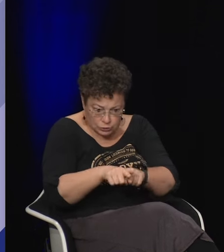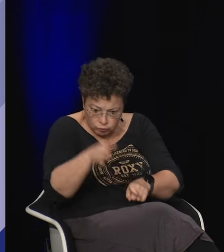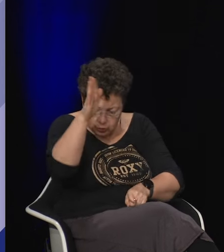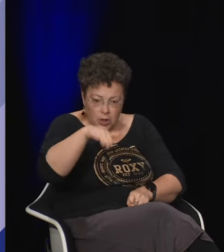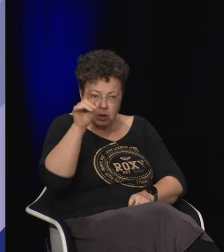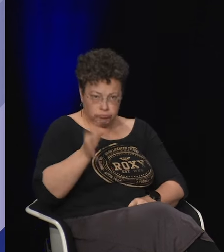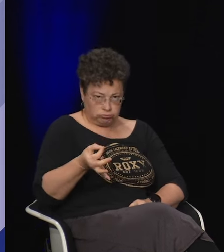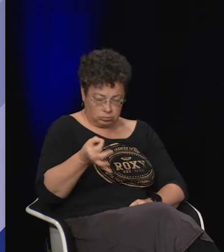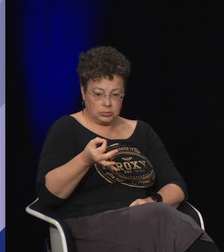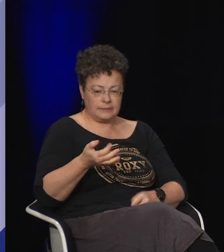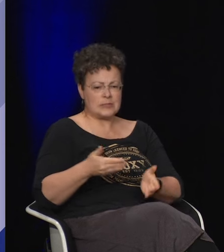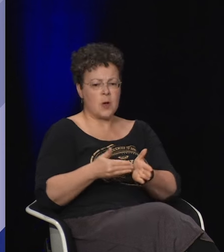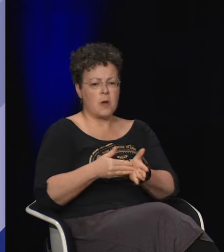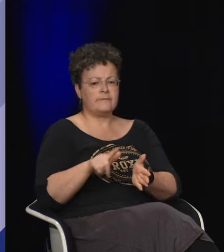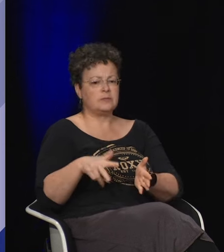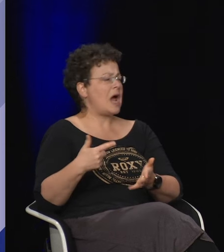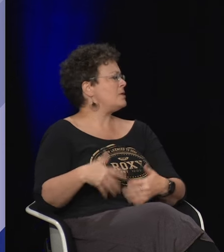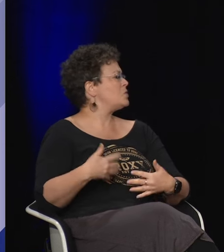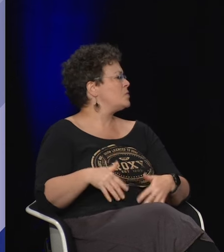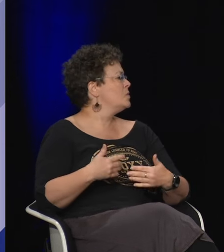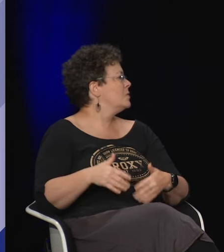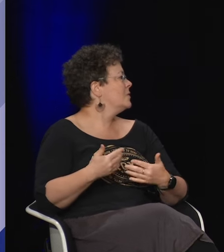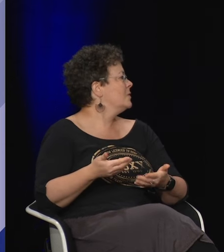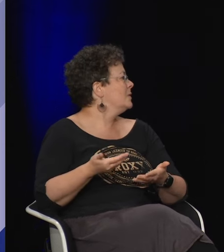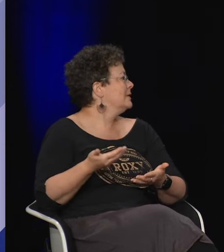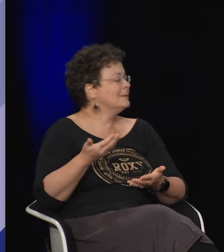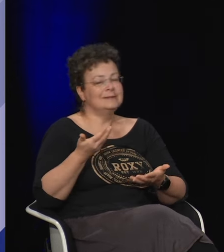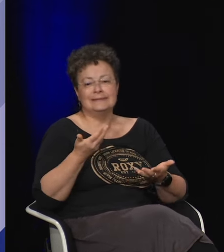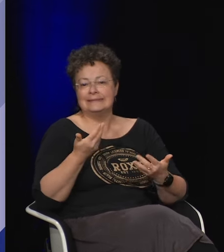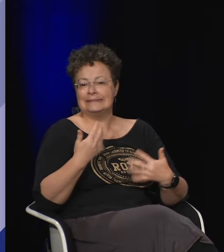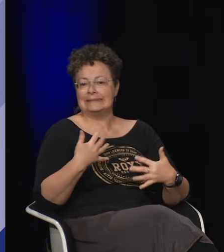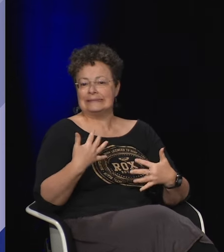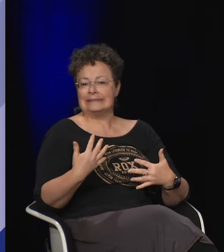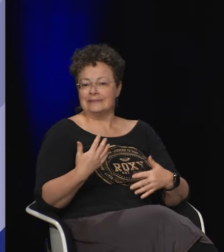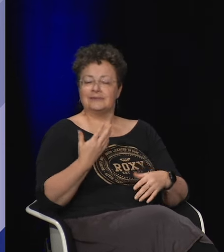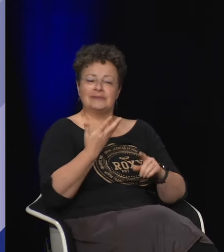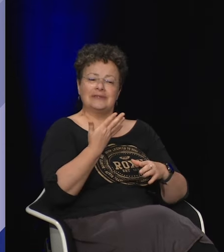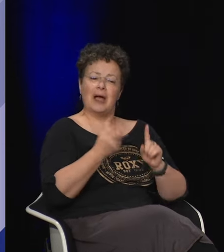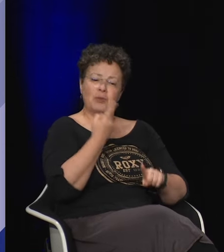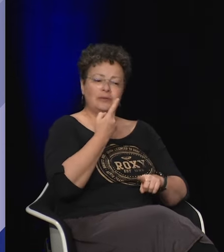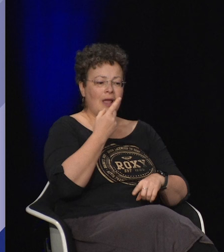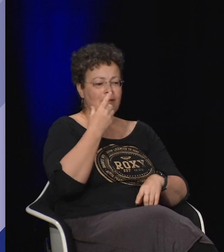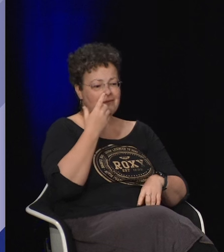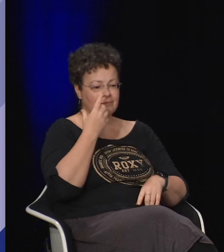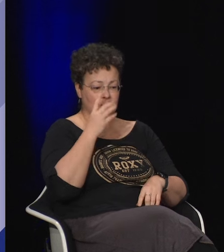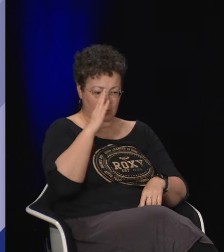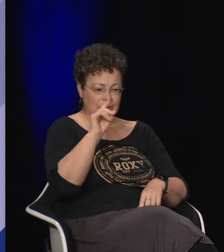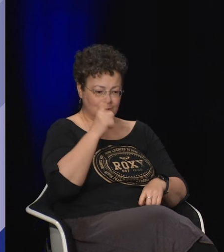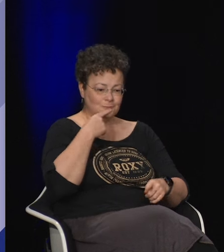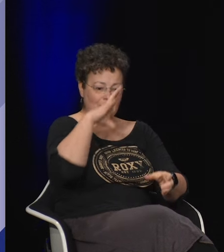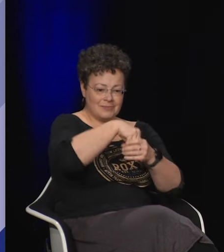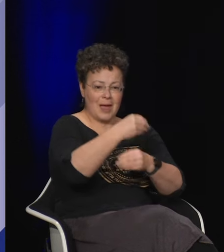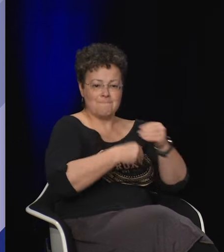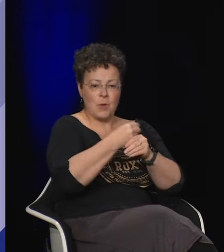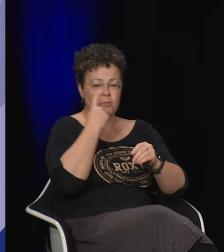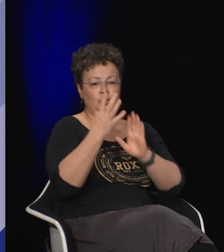entendantes et moi je leur dis que oui eux-mêmes plus tard ils pourront travailler et je trouve ça très dur d'avoir encore à dire aujourd'hui à des enfants